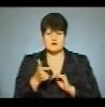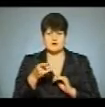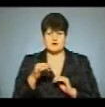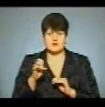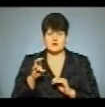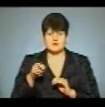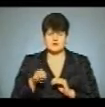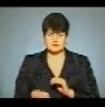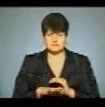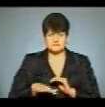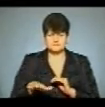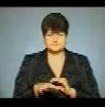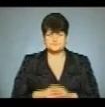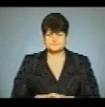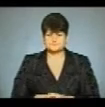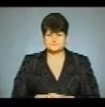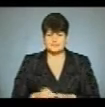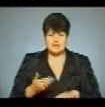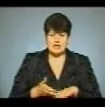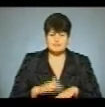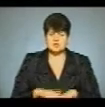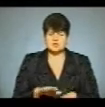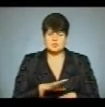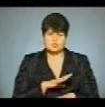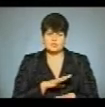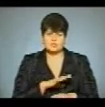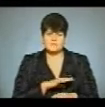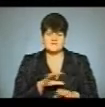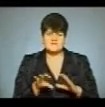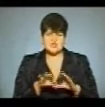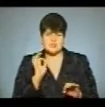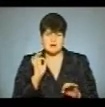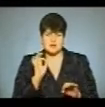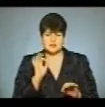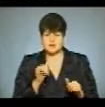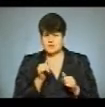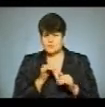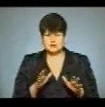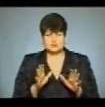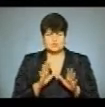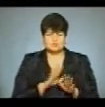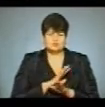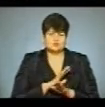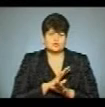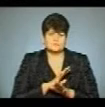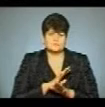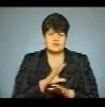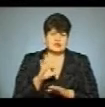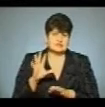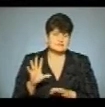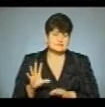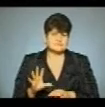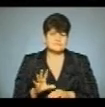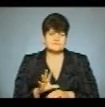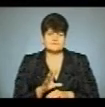скульптор Дмитро Мулярчук. Найважче це було відібрати, тому що неможливо було. Все ж таки